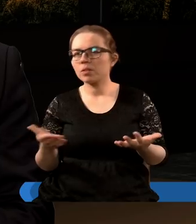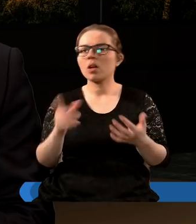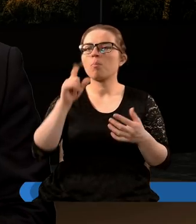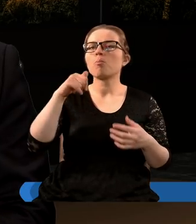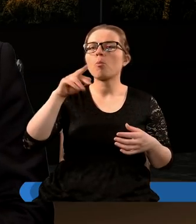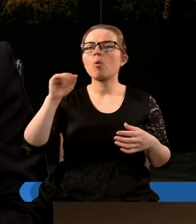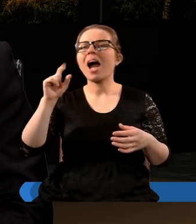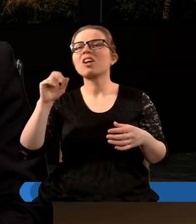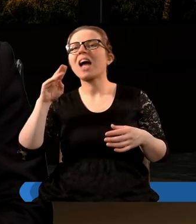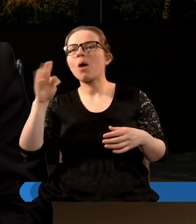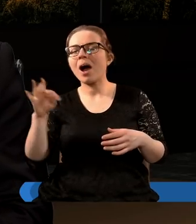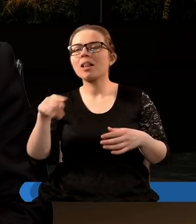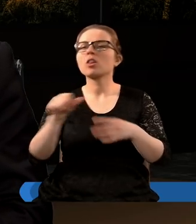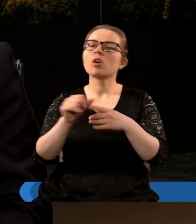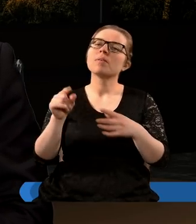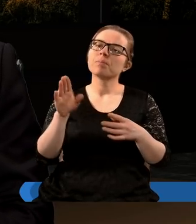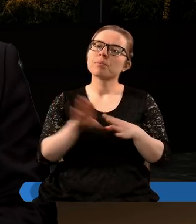purpura i szkarłat to są też